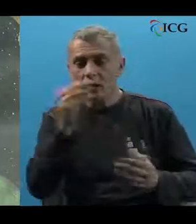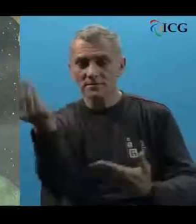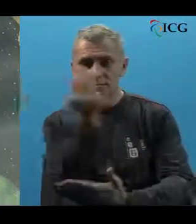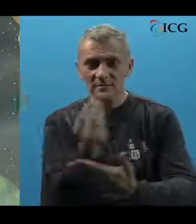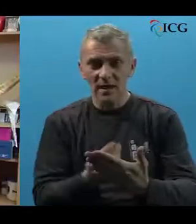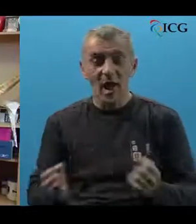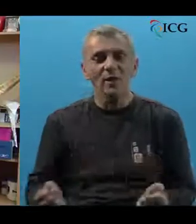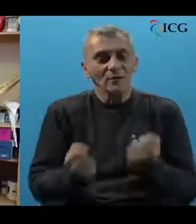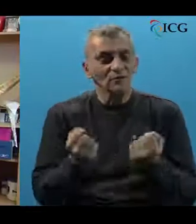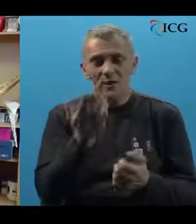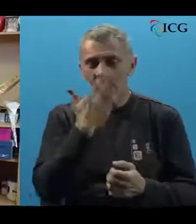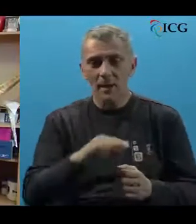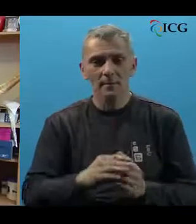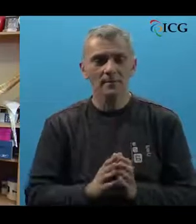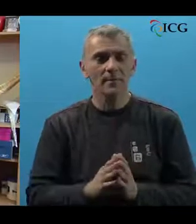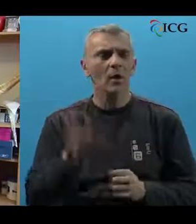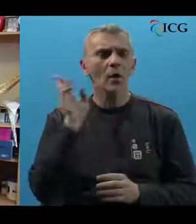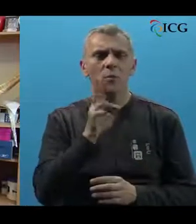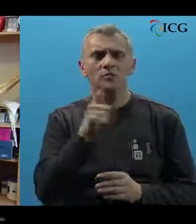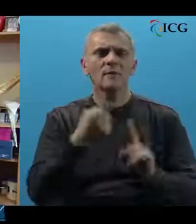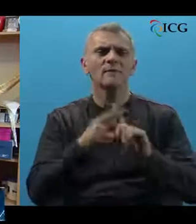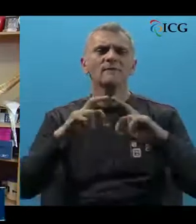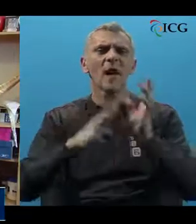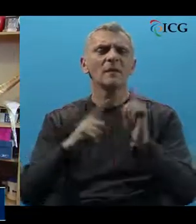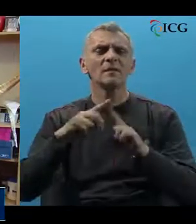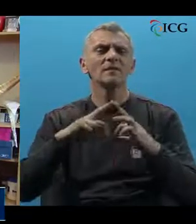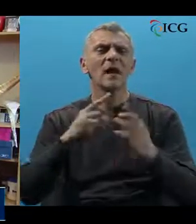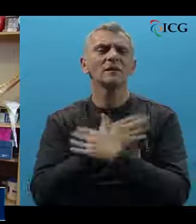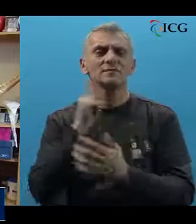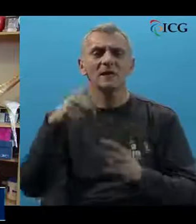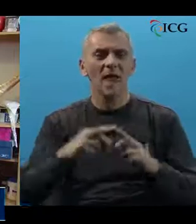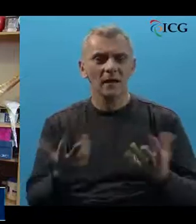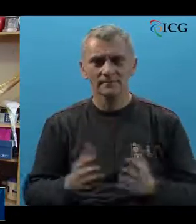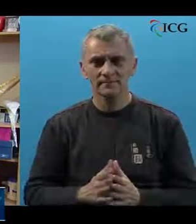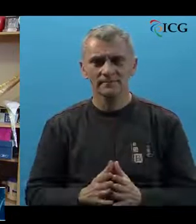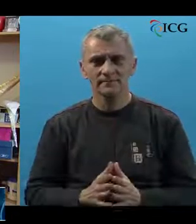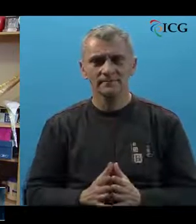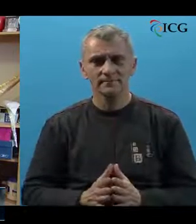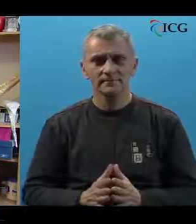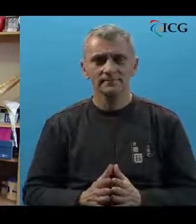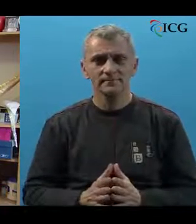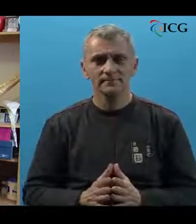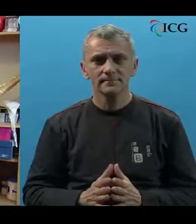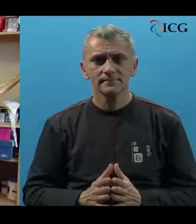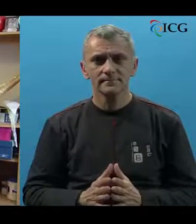težina nestaje. Obično je fantazija tako, svemir, naučna fantastika. Zašto?